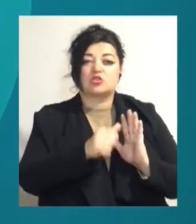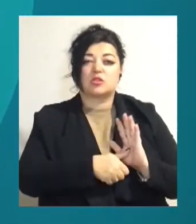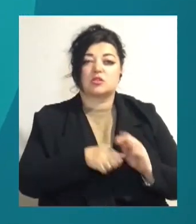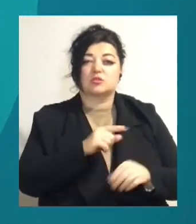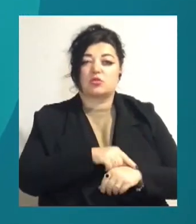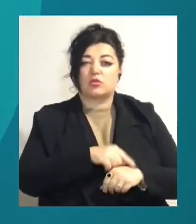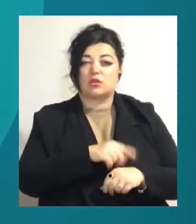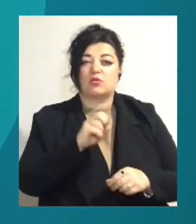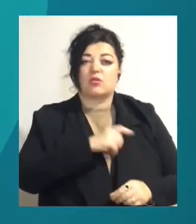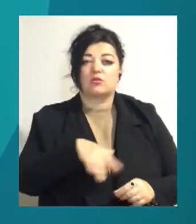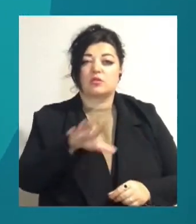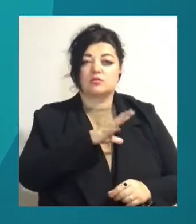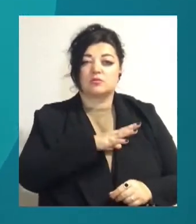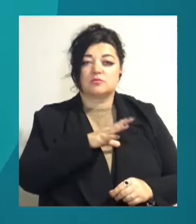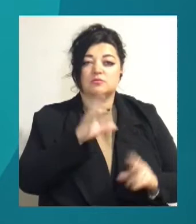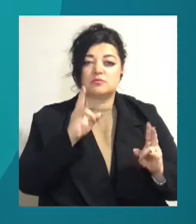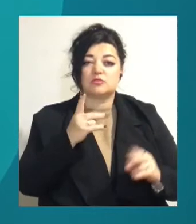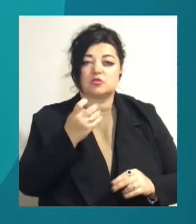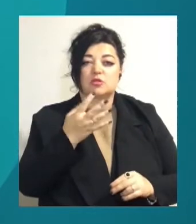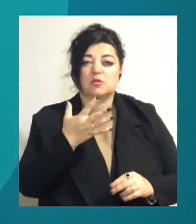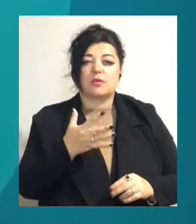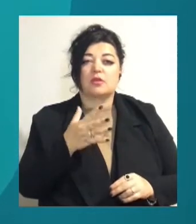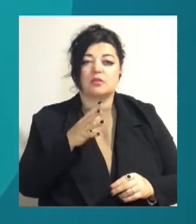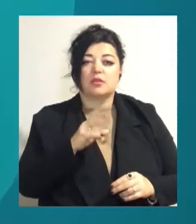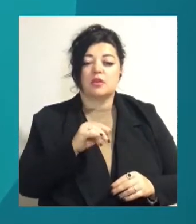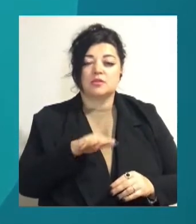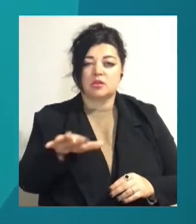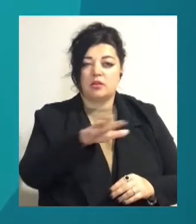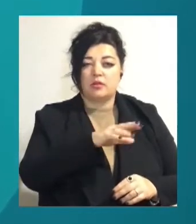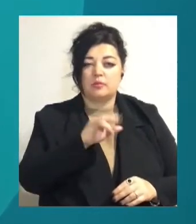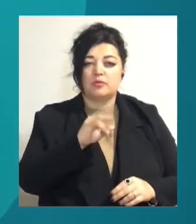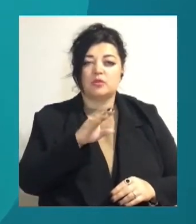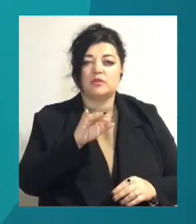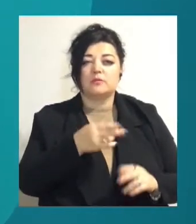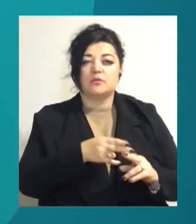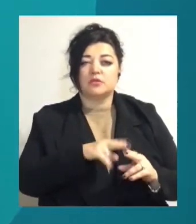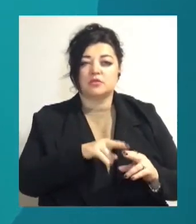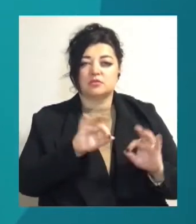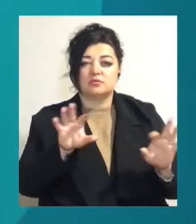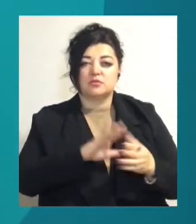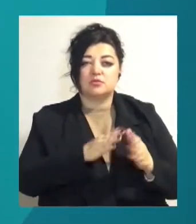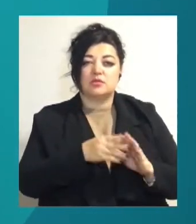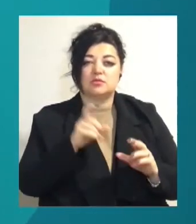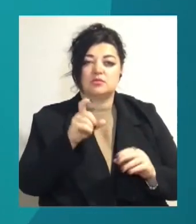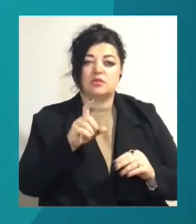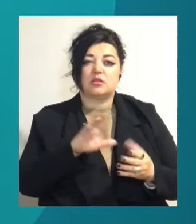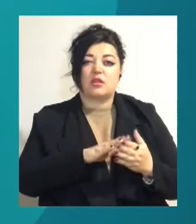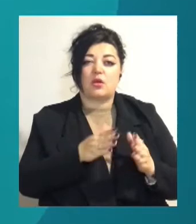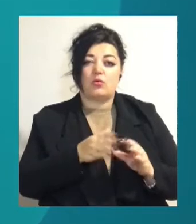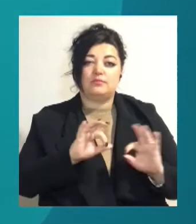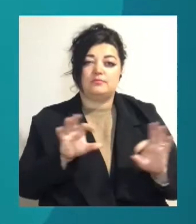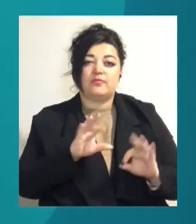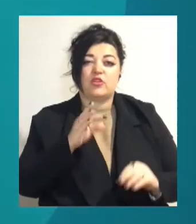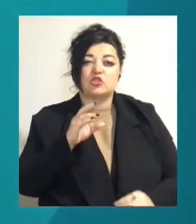Одесьчині було зінструмлено 145 населених пунктів. Про це під час брифінгу щодо ситуації з негодою повідомив В'ячеслав Овечкін, перший